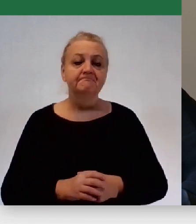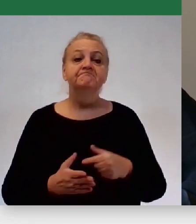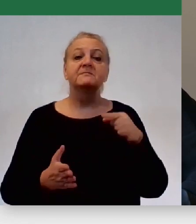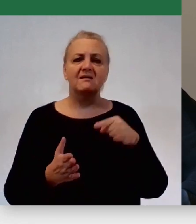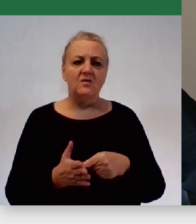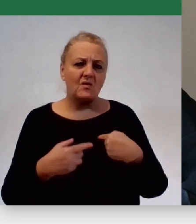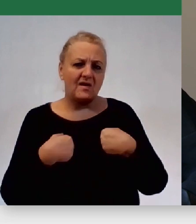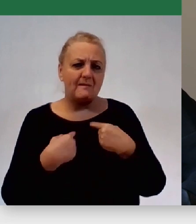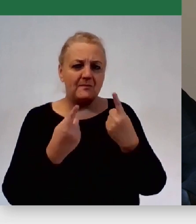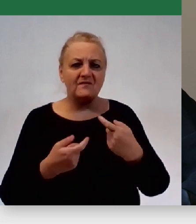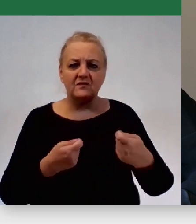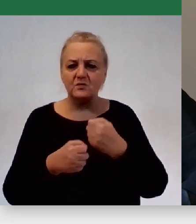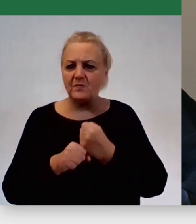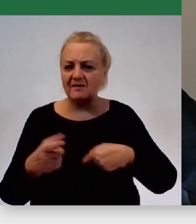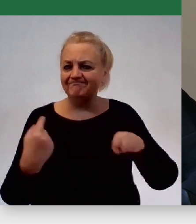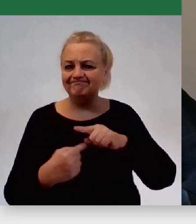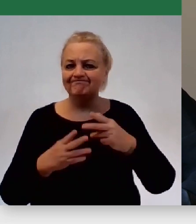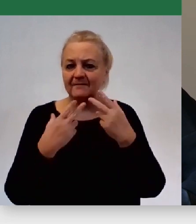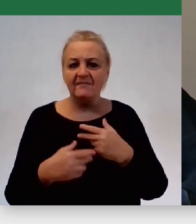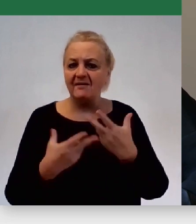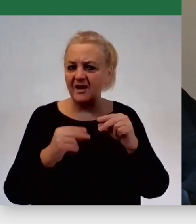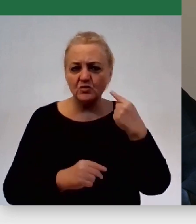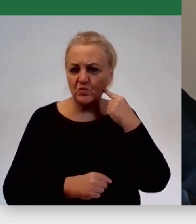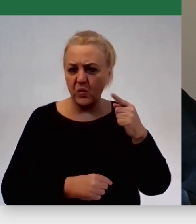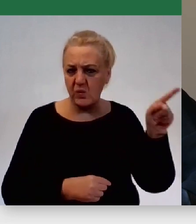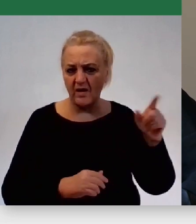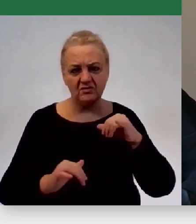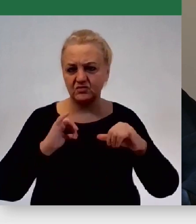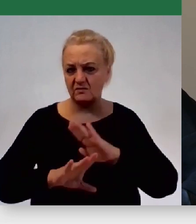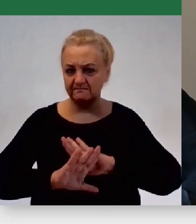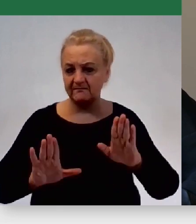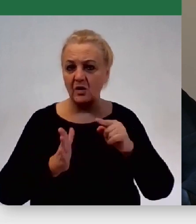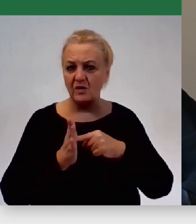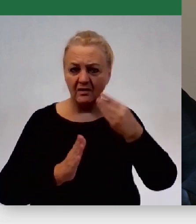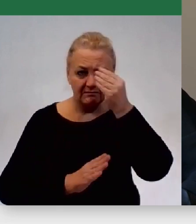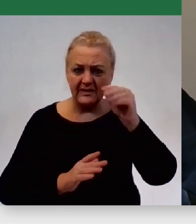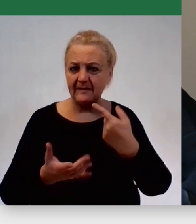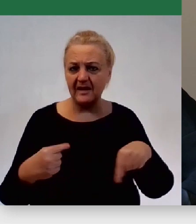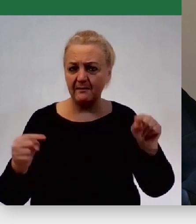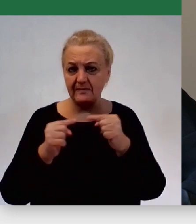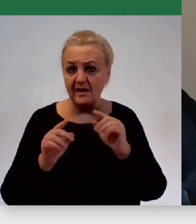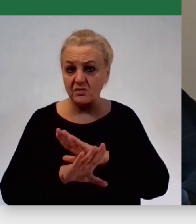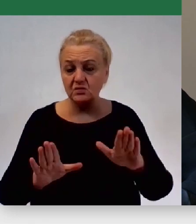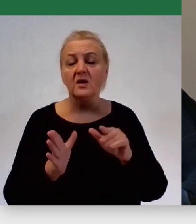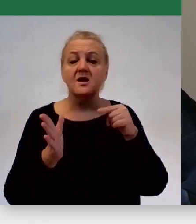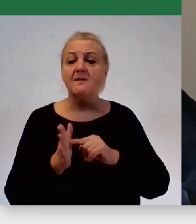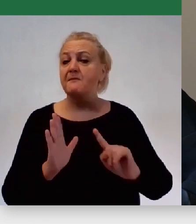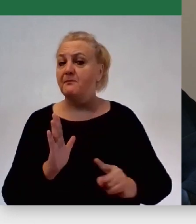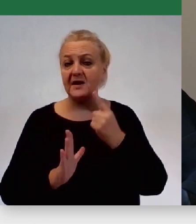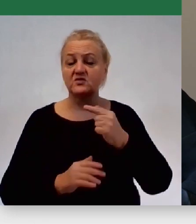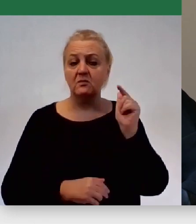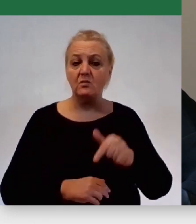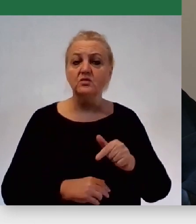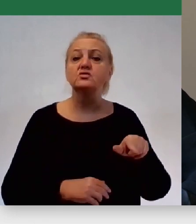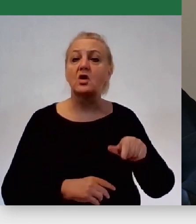powiedziałem swoim współpracownikom, że absolutnie mają nie słuchać tego, co zostało w tym komunikacie powiedziane. Tylko w pierwszej kolejności mamy